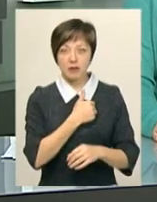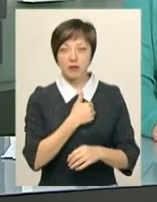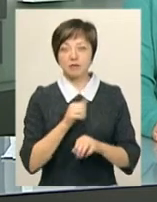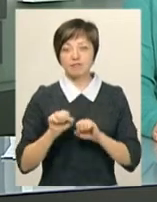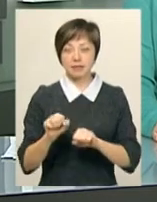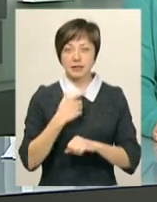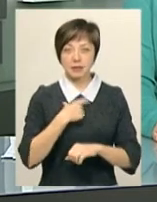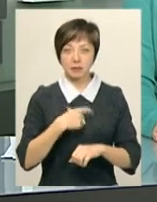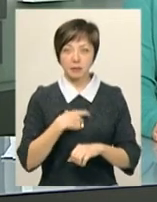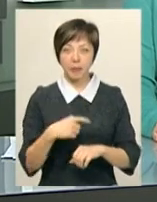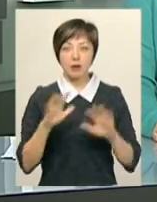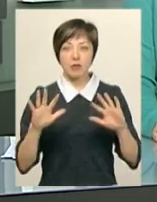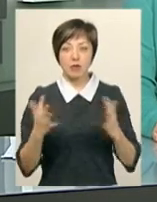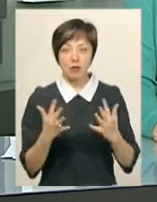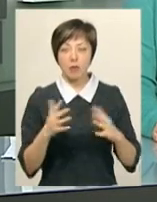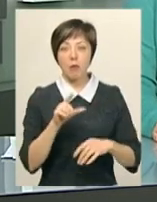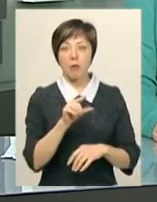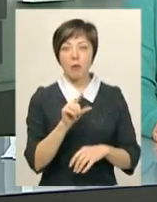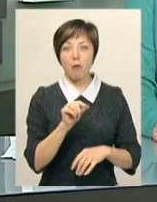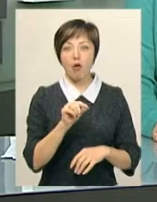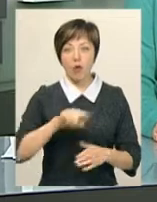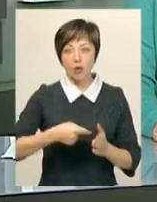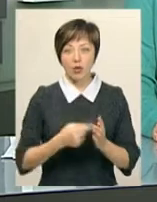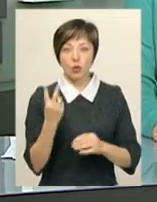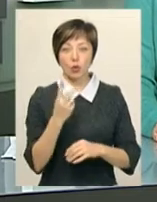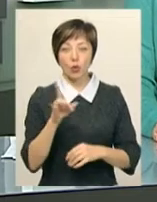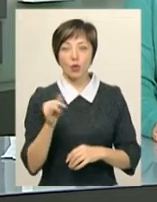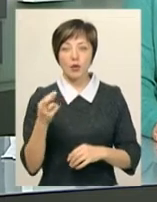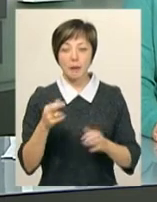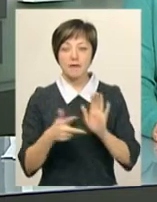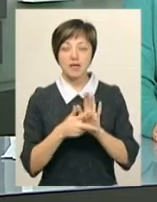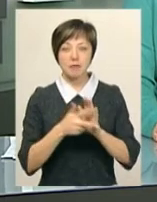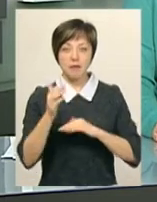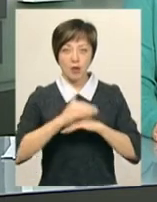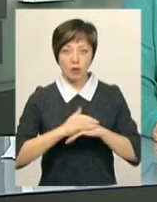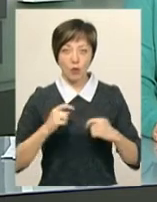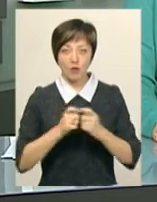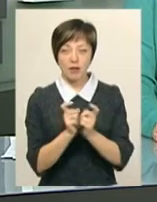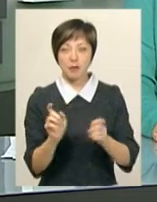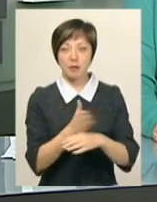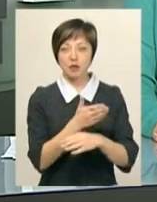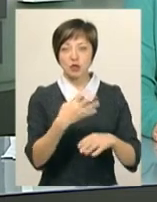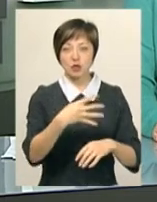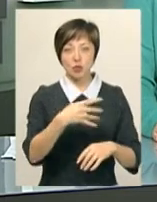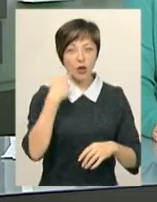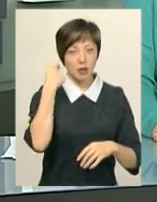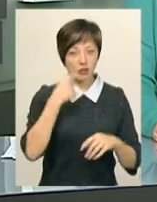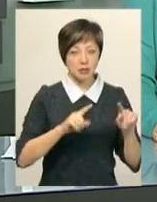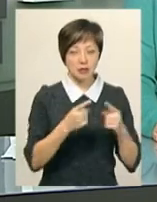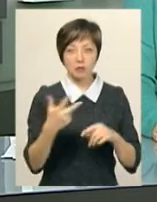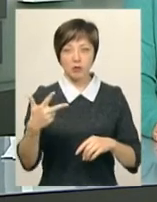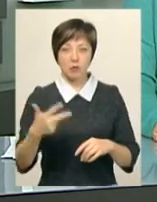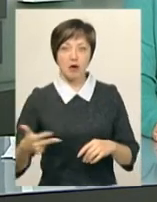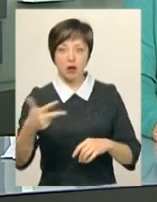алібі. Нагадаю, подія сталася у полонному 2 грудня. Близько восьмої години вечора виник конфлікт між 40-річним затриманим і трьома